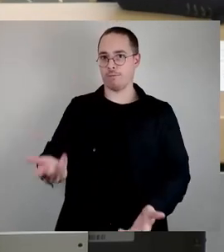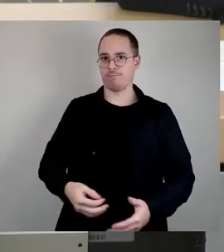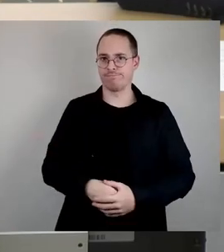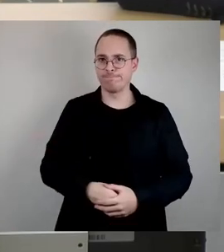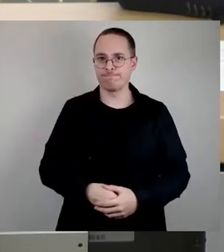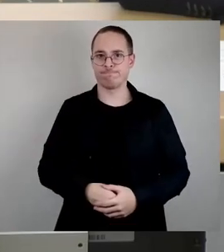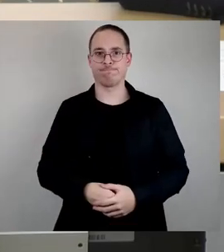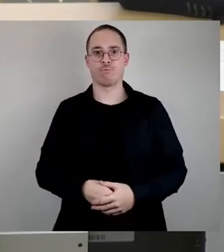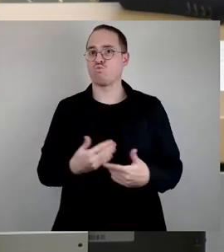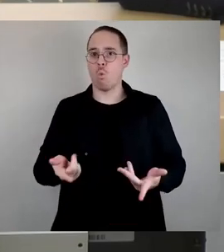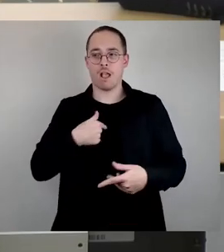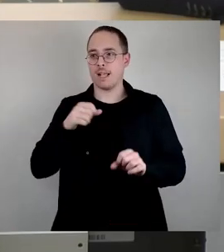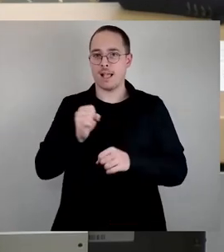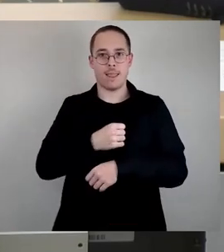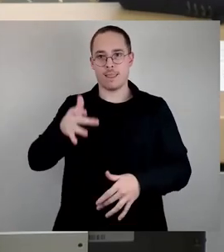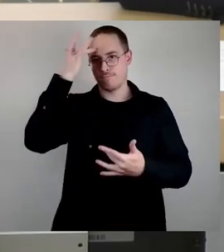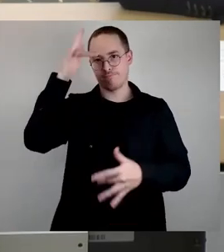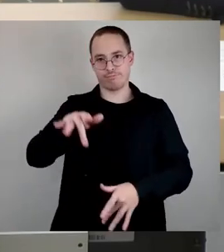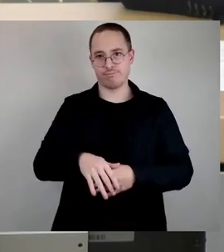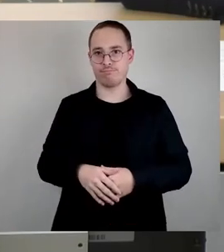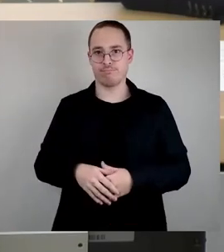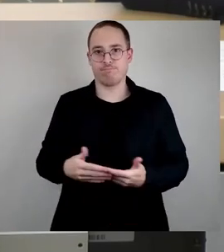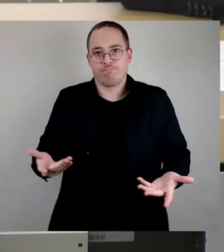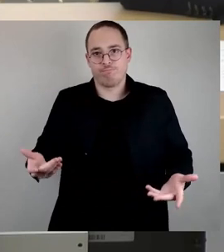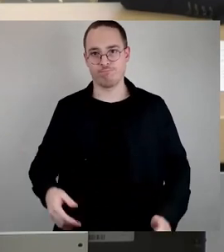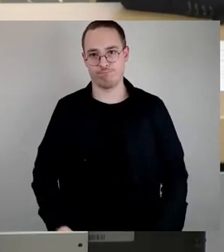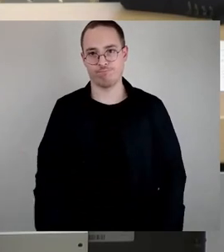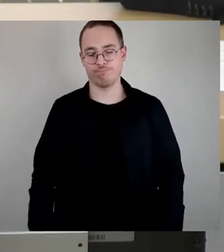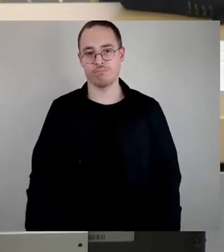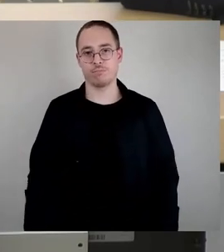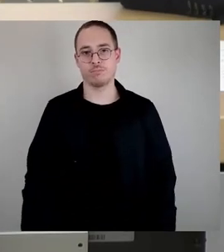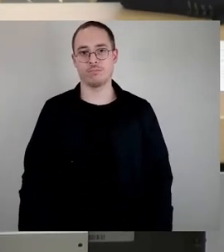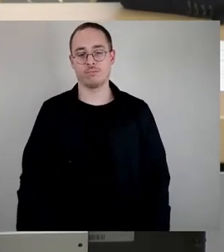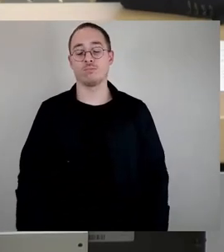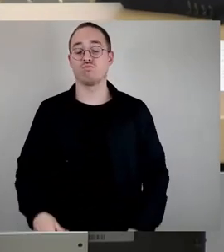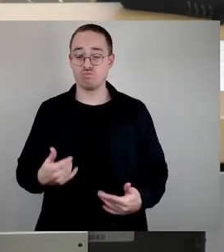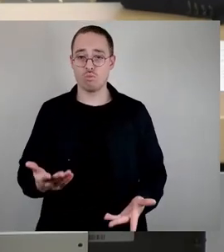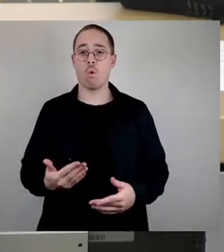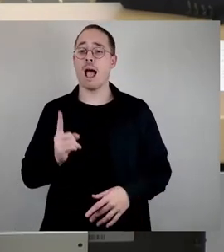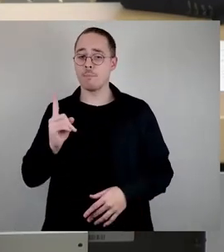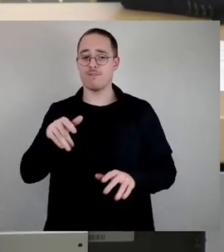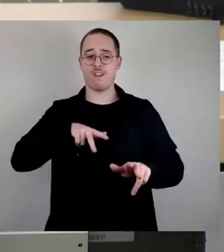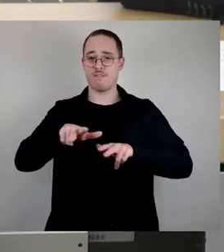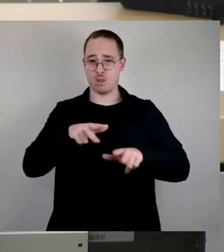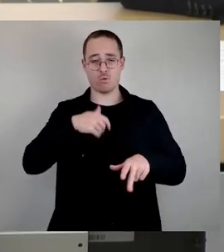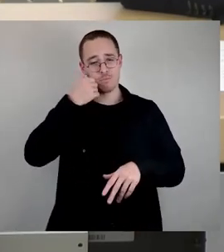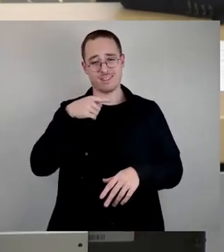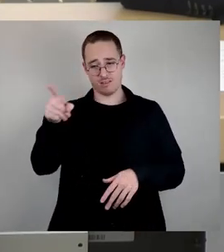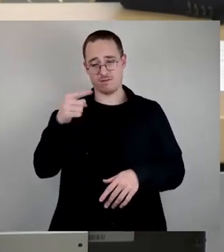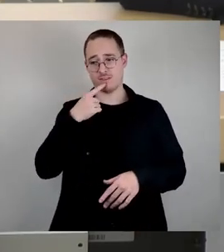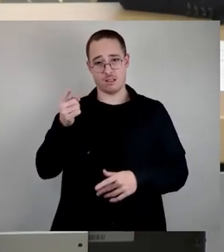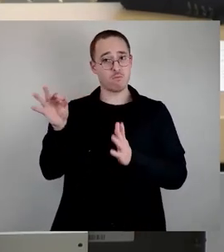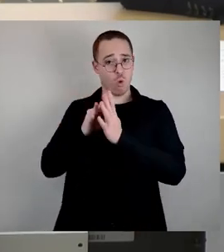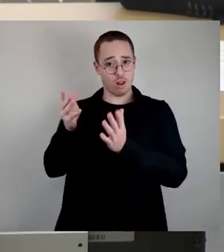können wir schon allein deswegen nicht folgen. Ich würde dennoch die Verwaltung bitten, auch bei Ablehnung des Punktes